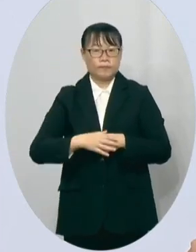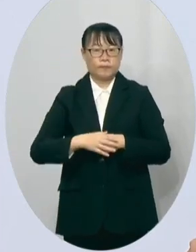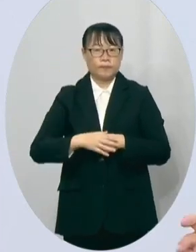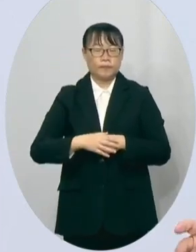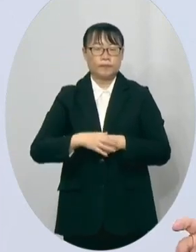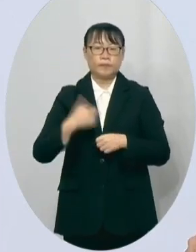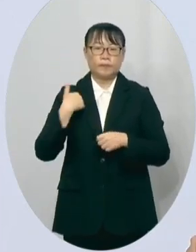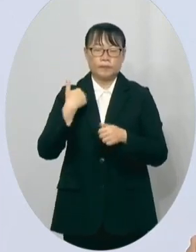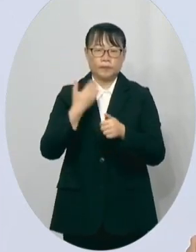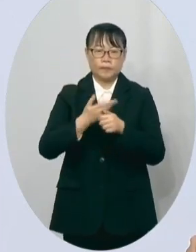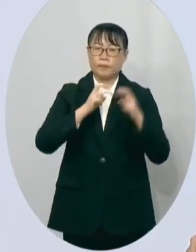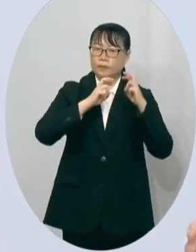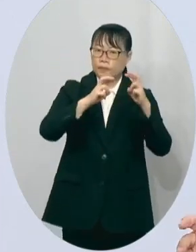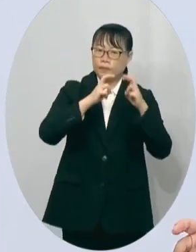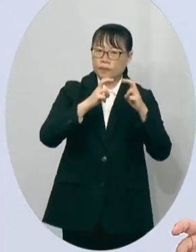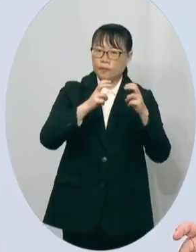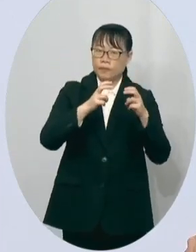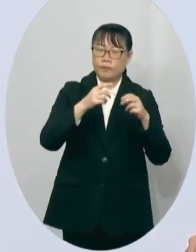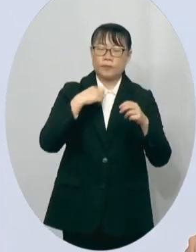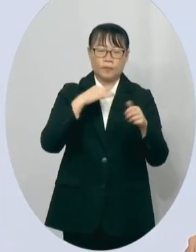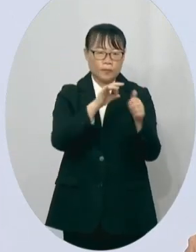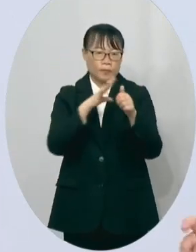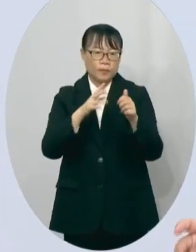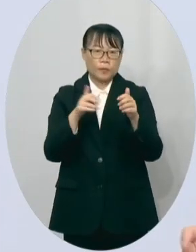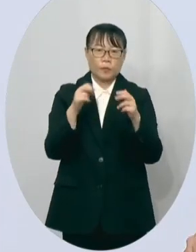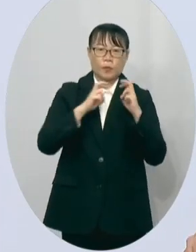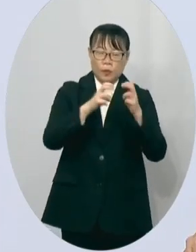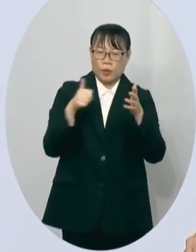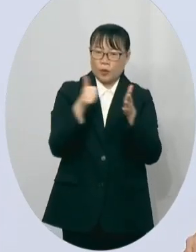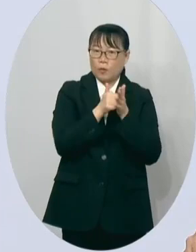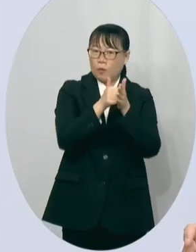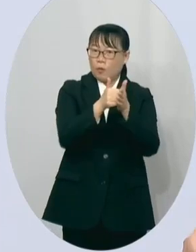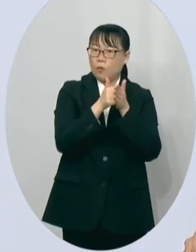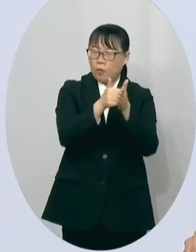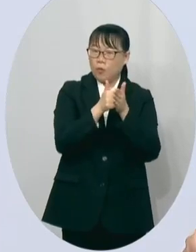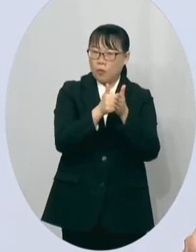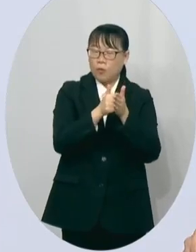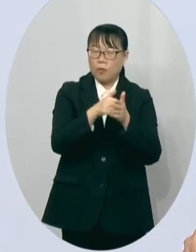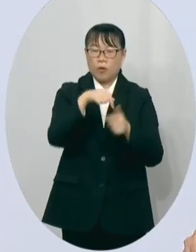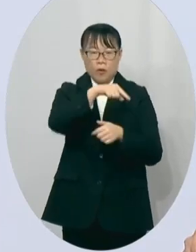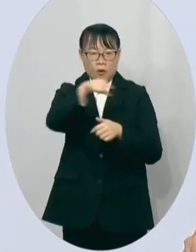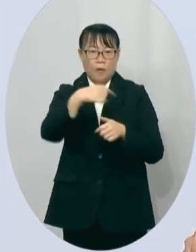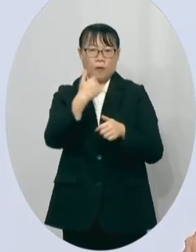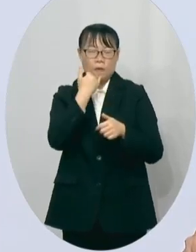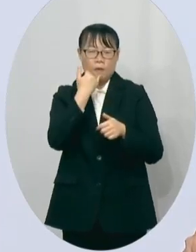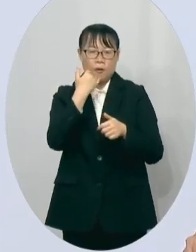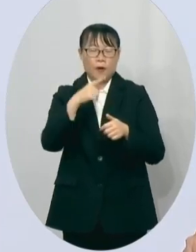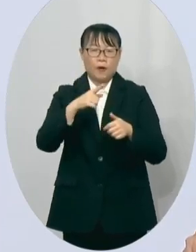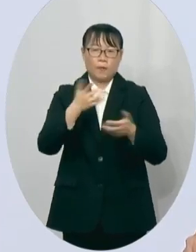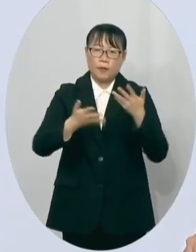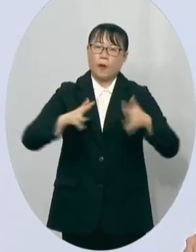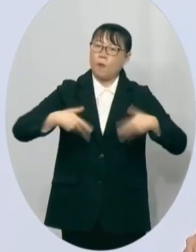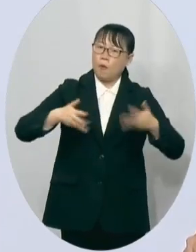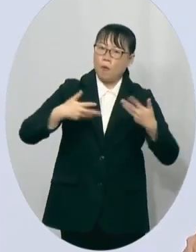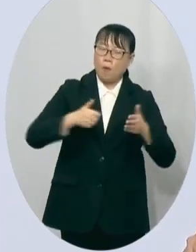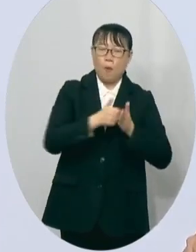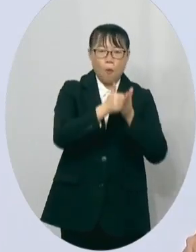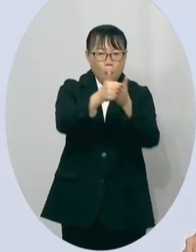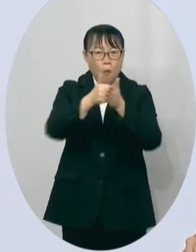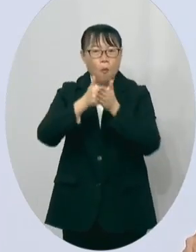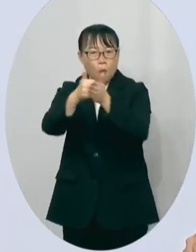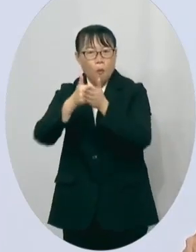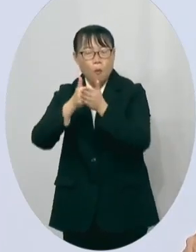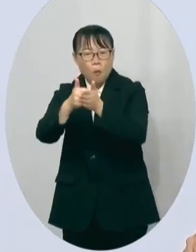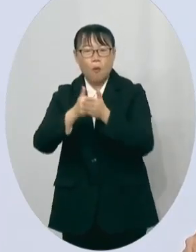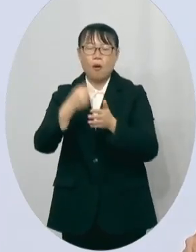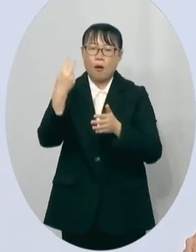年轻朋友搭乘捷运年轻朋友透过捷运的这个设立让他们可以在这个城市比较轻松的移动而且降